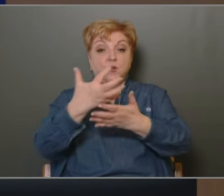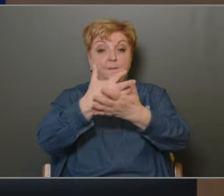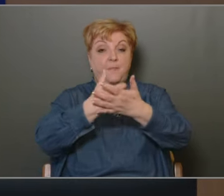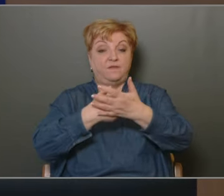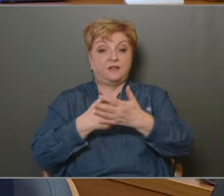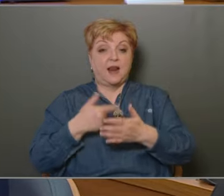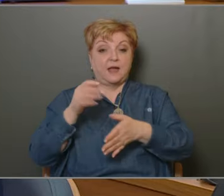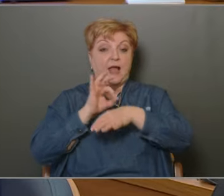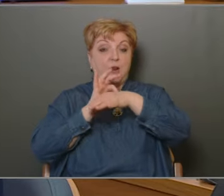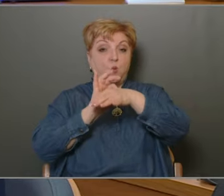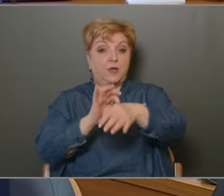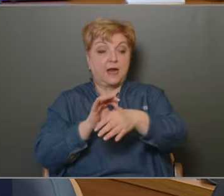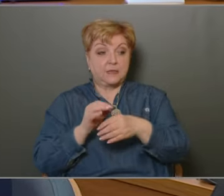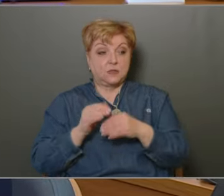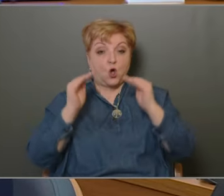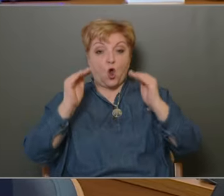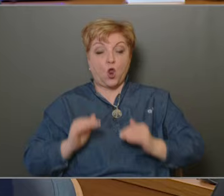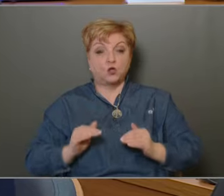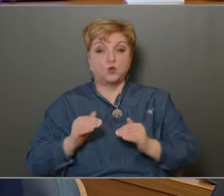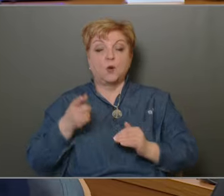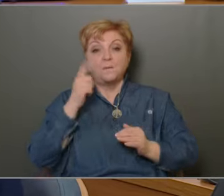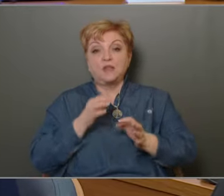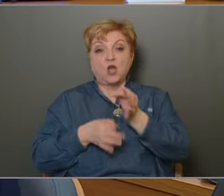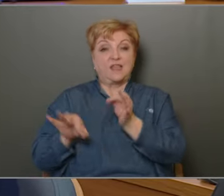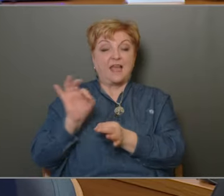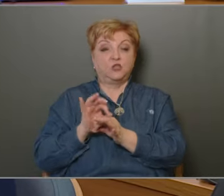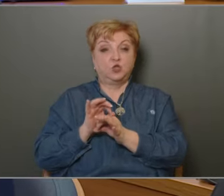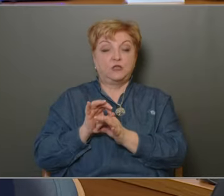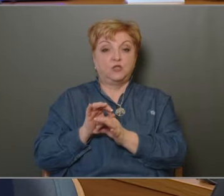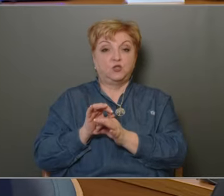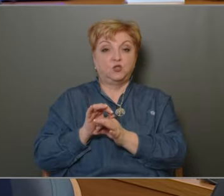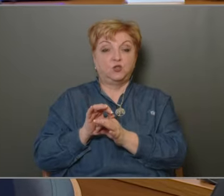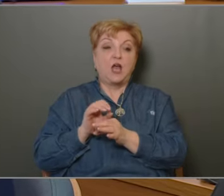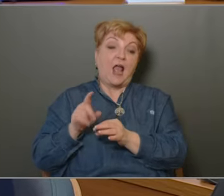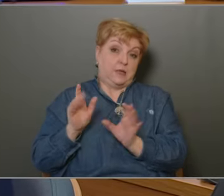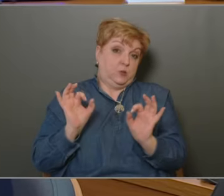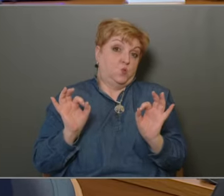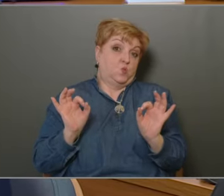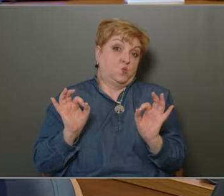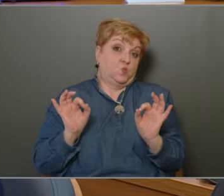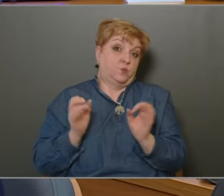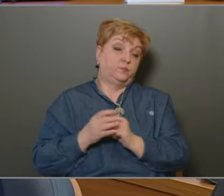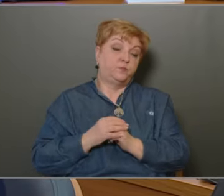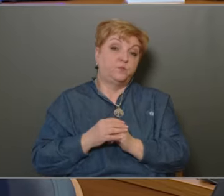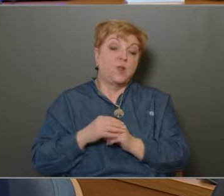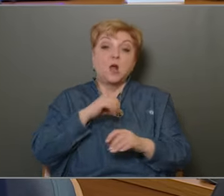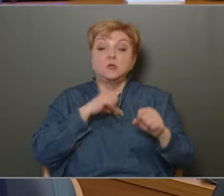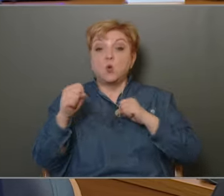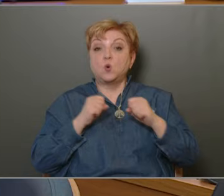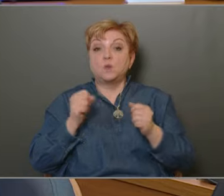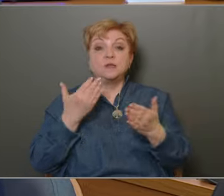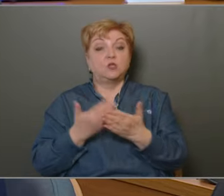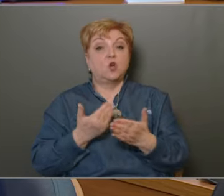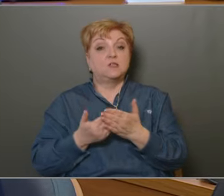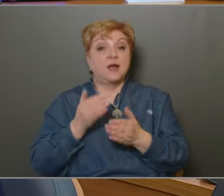bevételek előirányzata alacsonyabb, mint a teljesítés, ez szerintem nagyon jó. Az önkormányzat